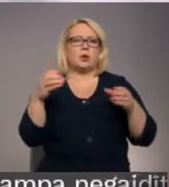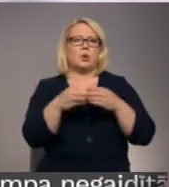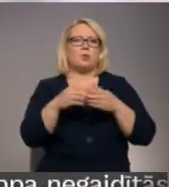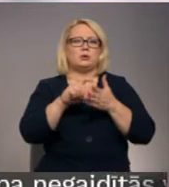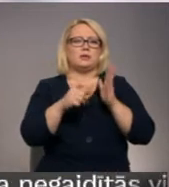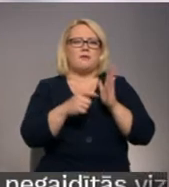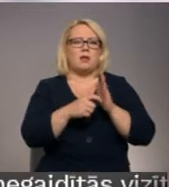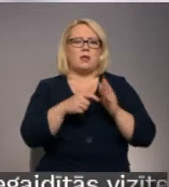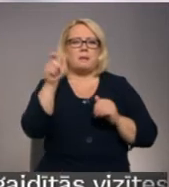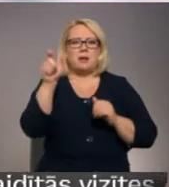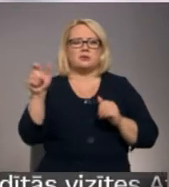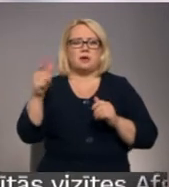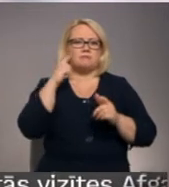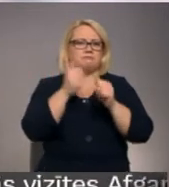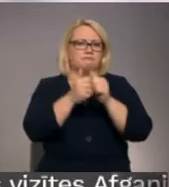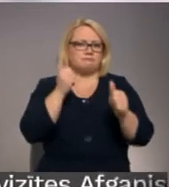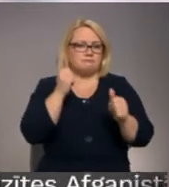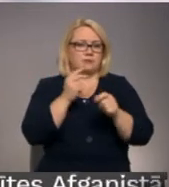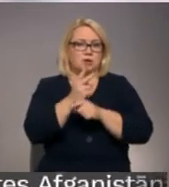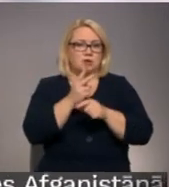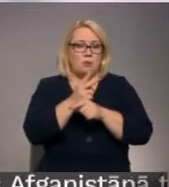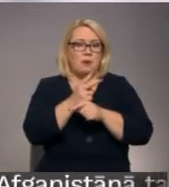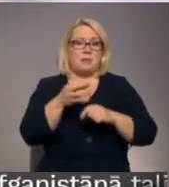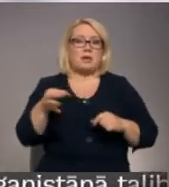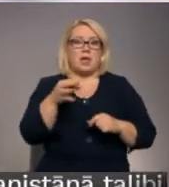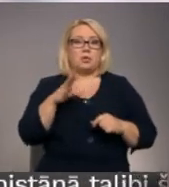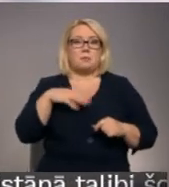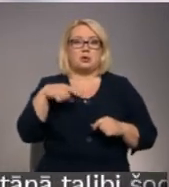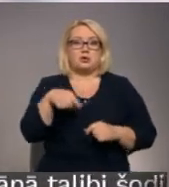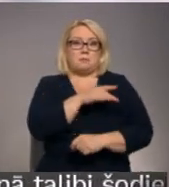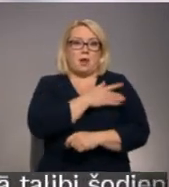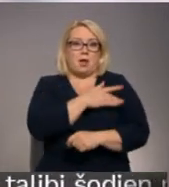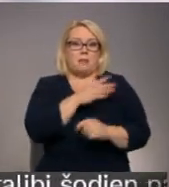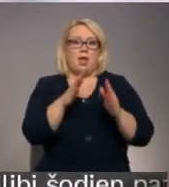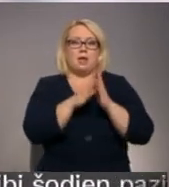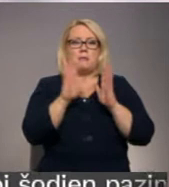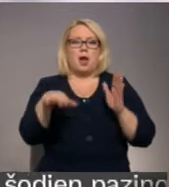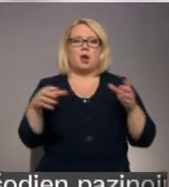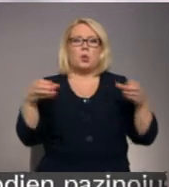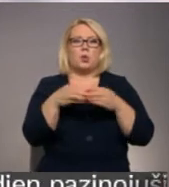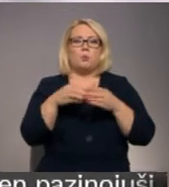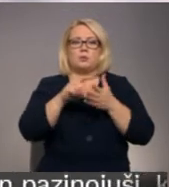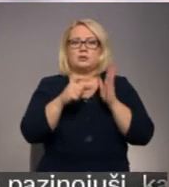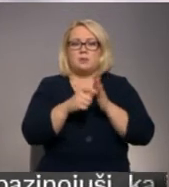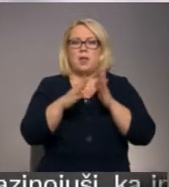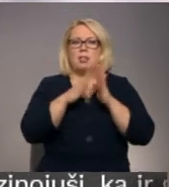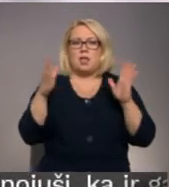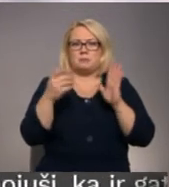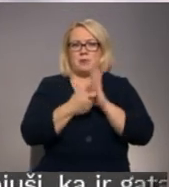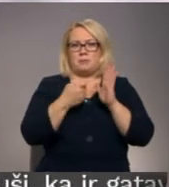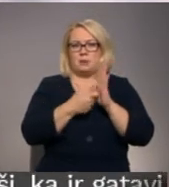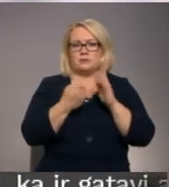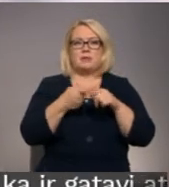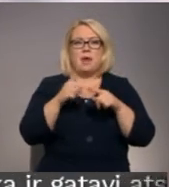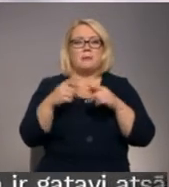personām ar garīgu raksturu traucējumiem. Reģionā pēc šāda pakalpojuma par grupu dzīvokļiem ir liels pieprasījums, tāpēc ir